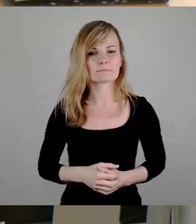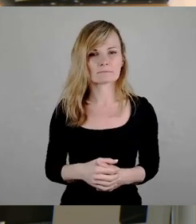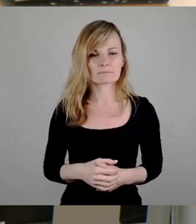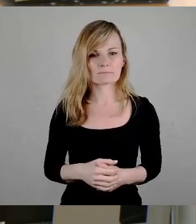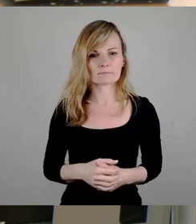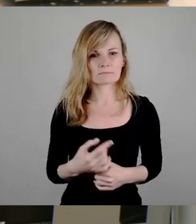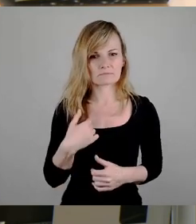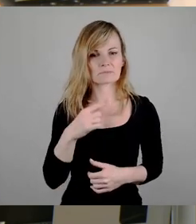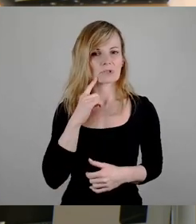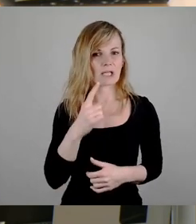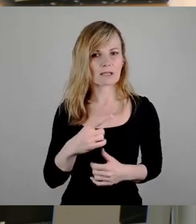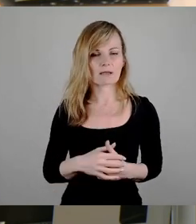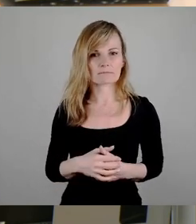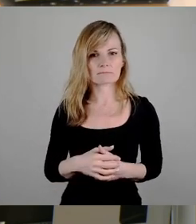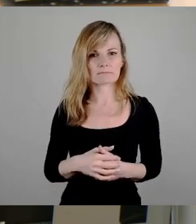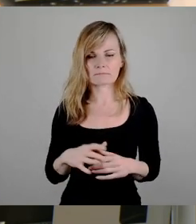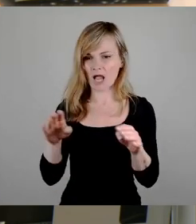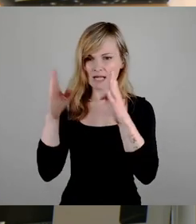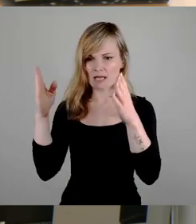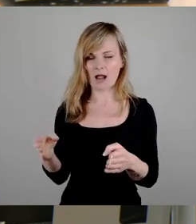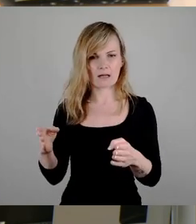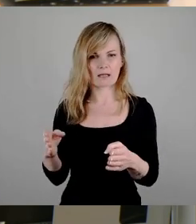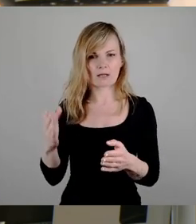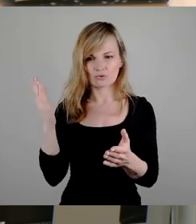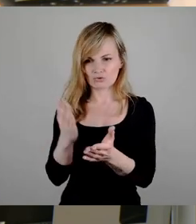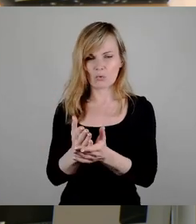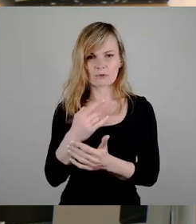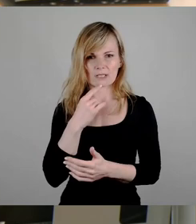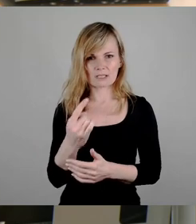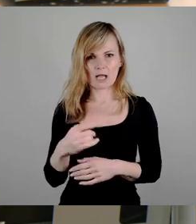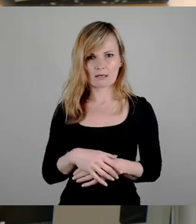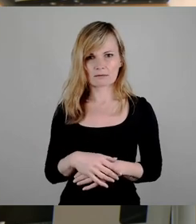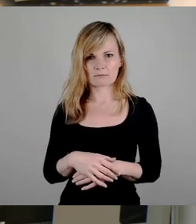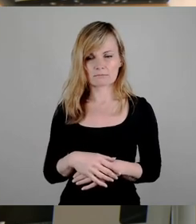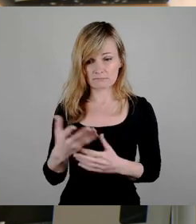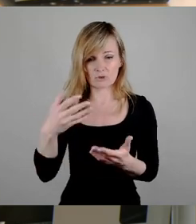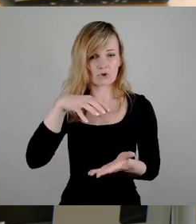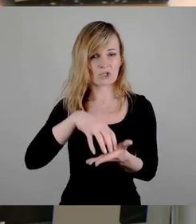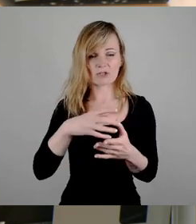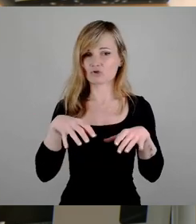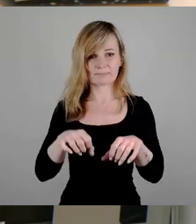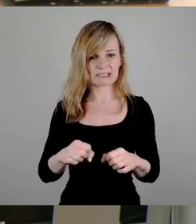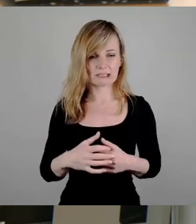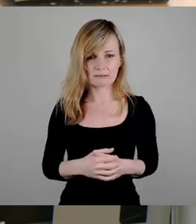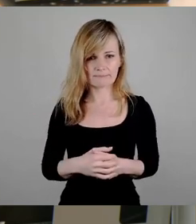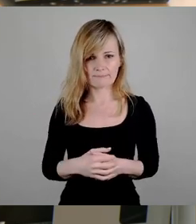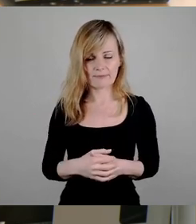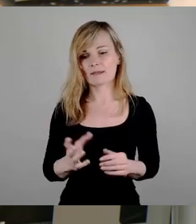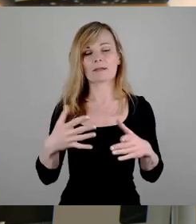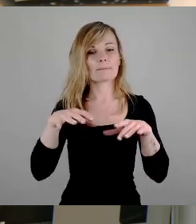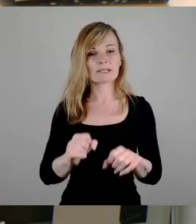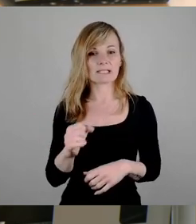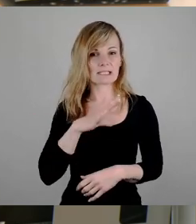wir hier über eine Anlage reden, die, es ist schon erwähnt worden, natürlich nicht im städtischen Besitz, auch nicht im Besitz der Sachsenenergie ist.